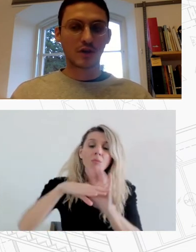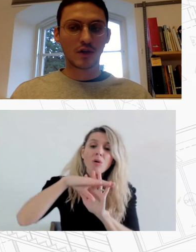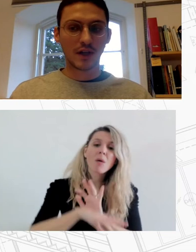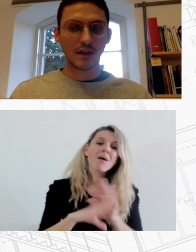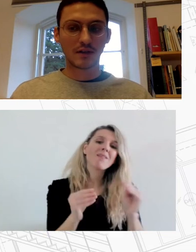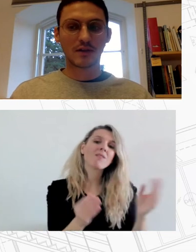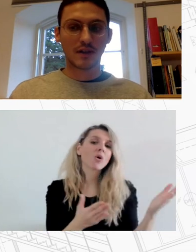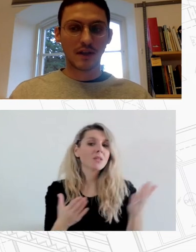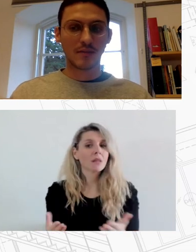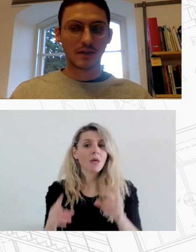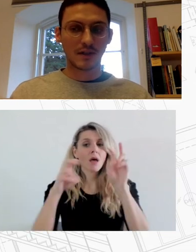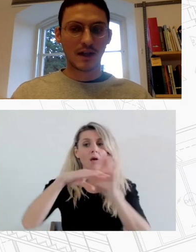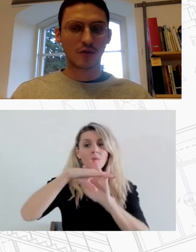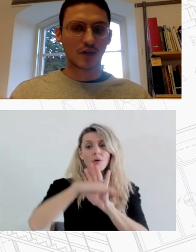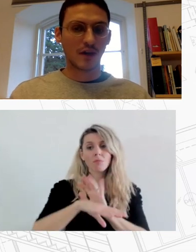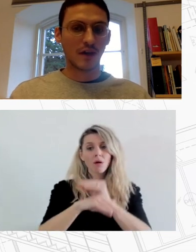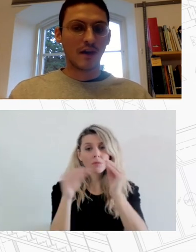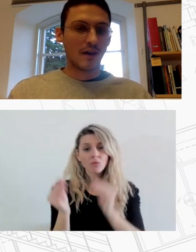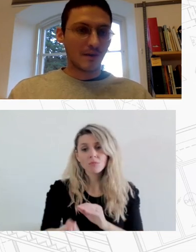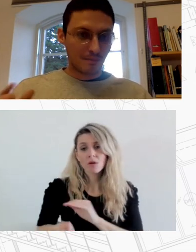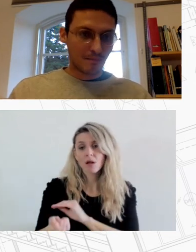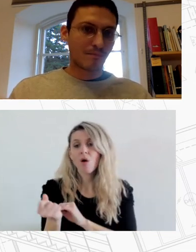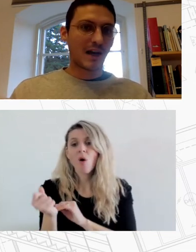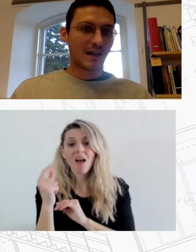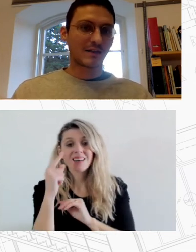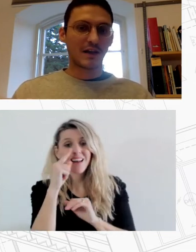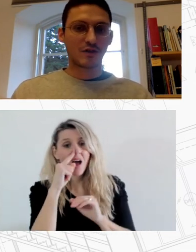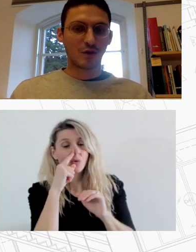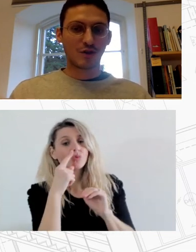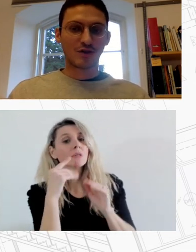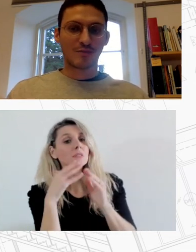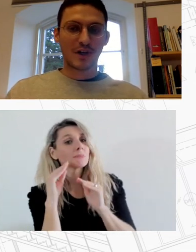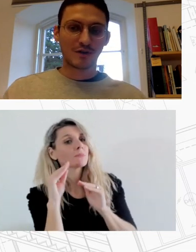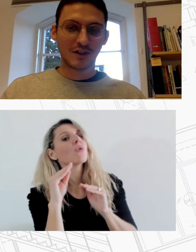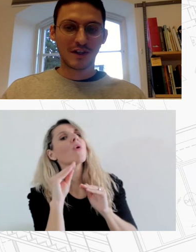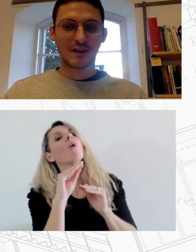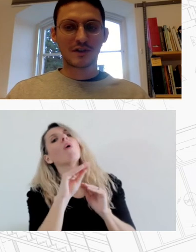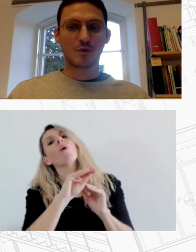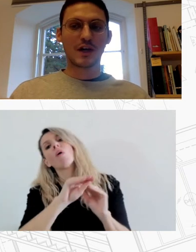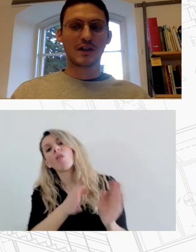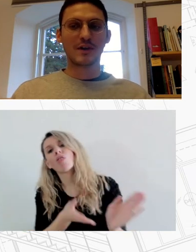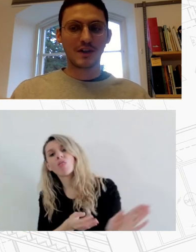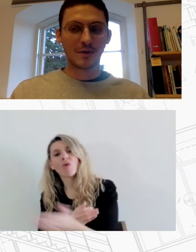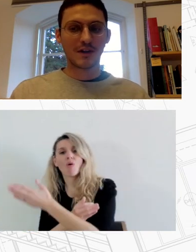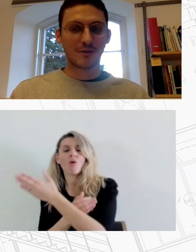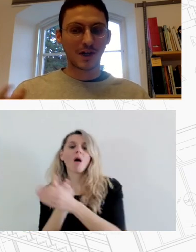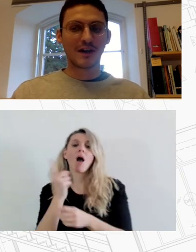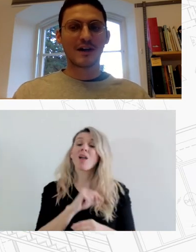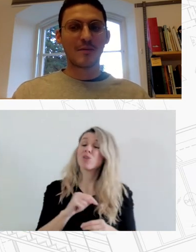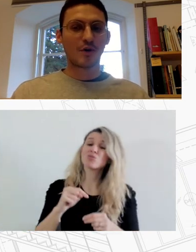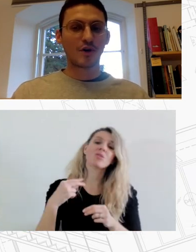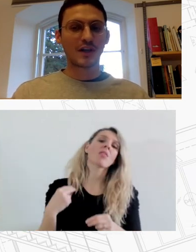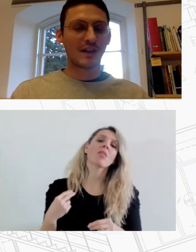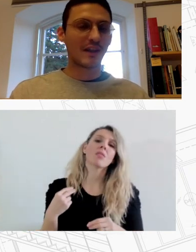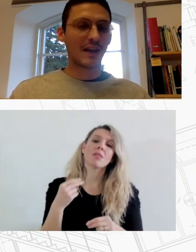από τις οικογένειες δεν έμεινε στην Νάουσα Πάλι ένας άλλος δημοτικός υπάλληλος σε συνέντευξη που κάναμε είπαν αδρομικά